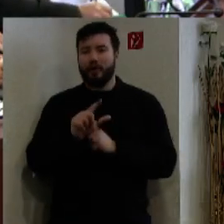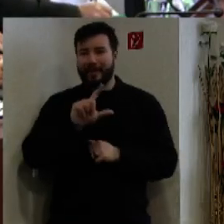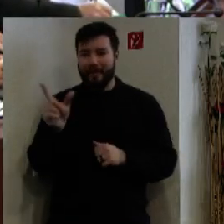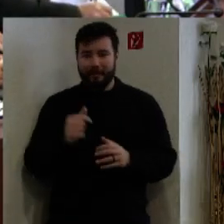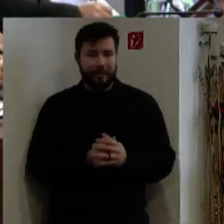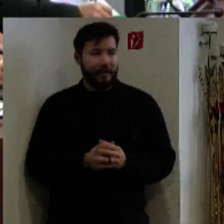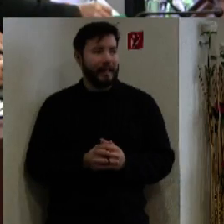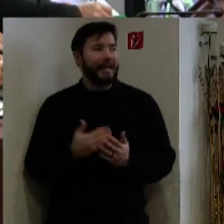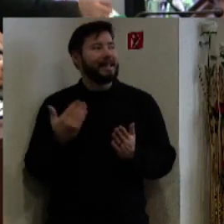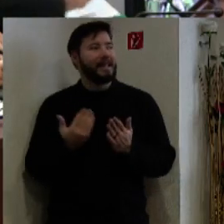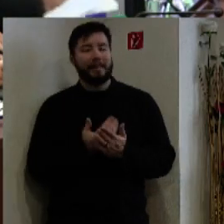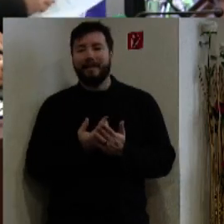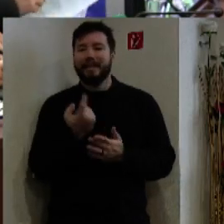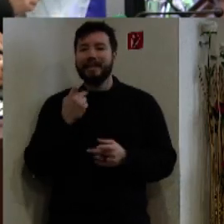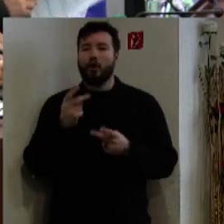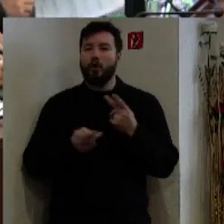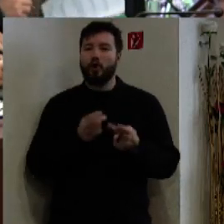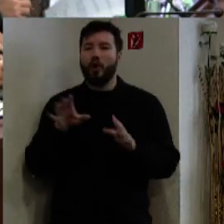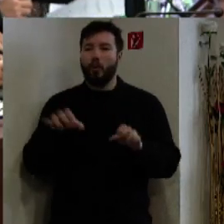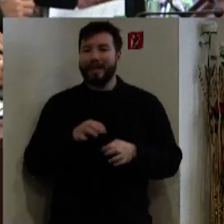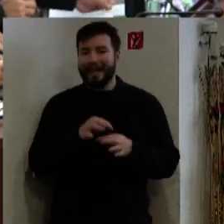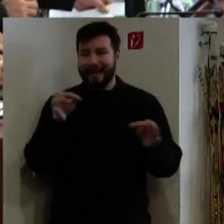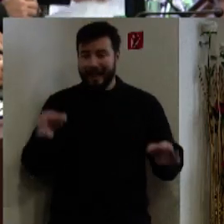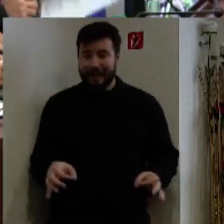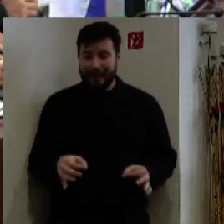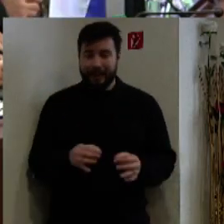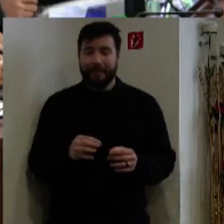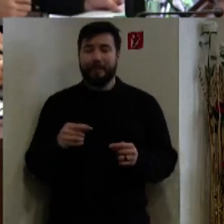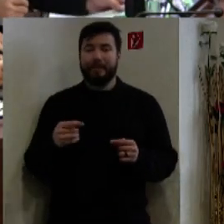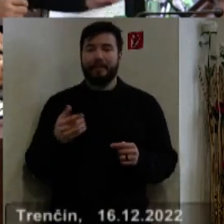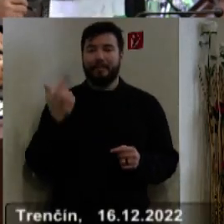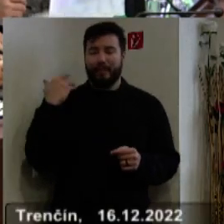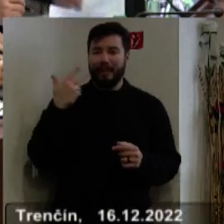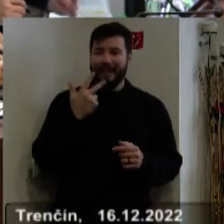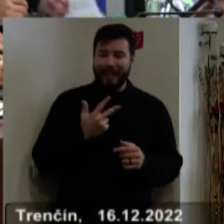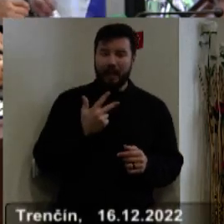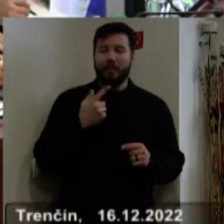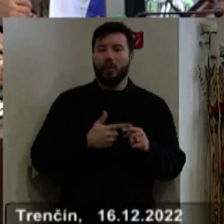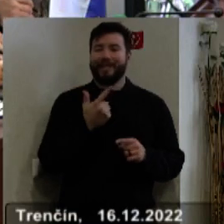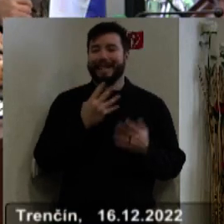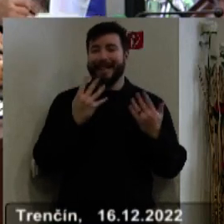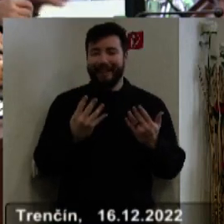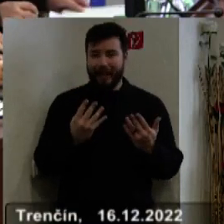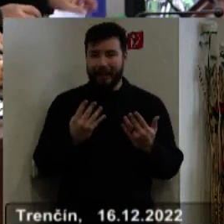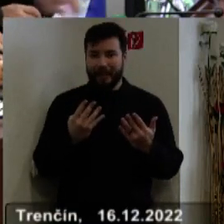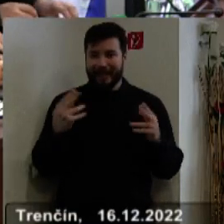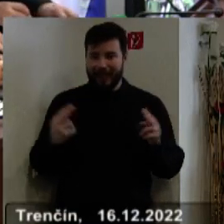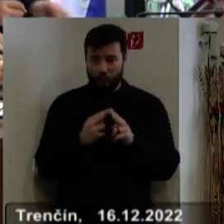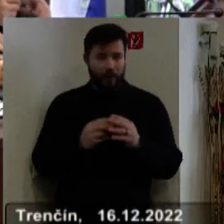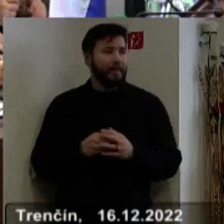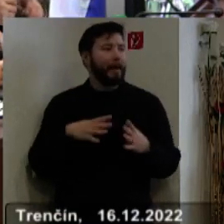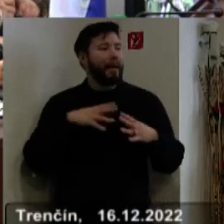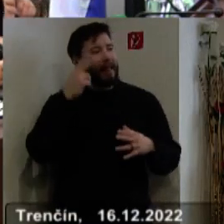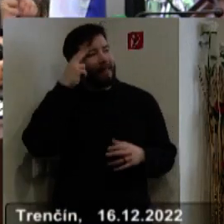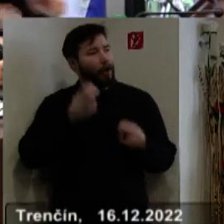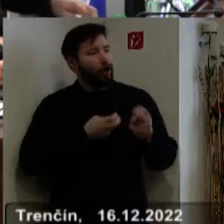a to je správa z kontroly plnenia uznesení prijatých na ostanejúcom a 39. zasadnutí zastupiteľstva TSK predklada pán